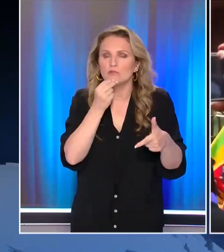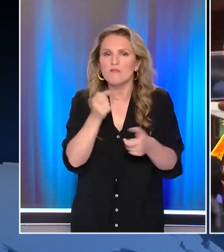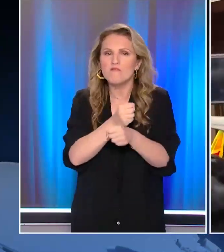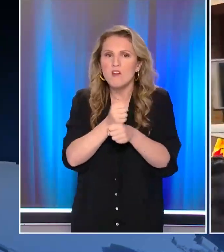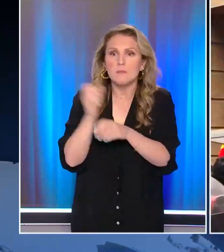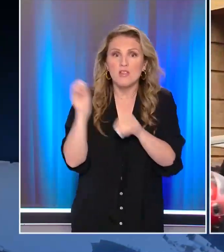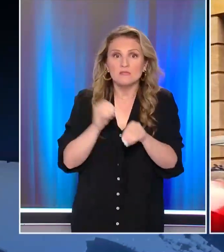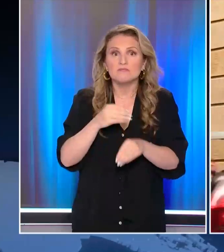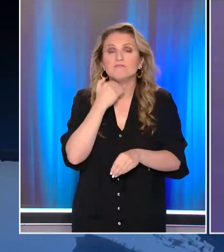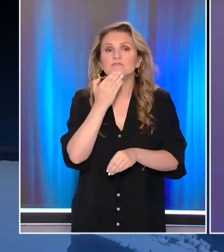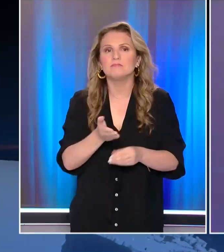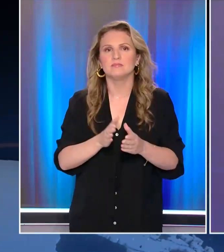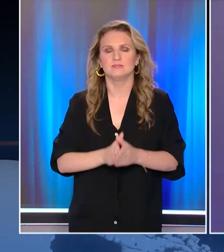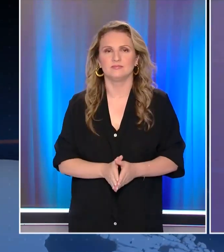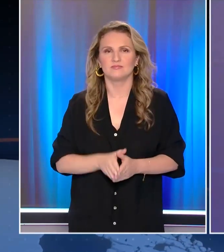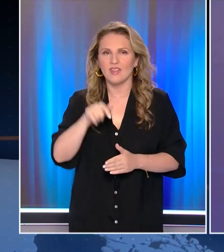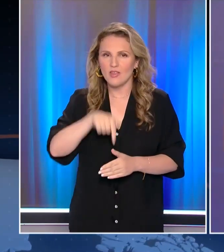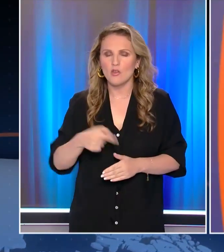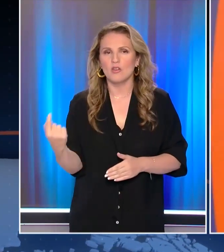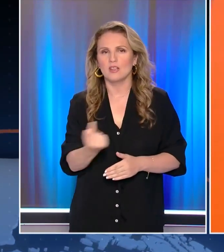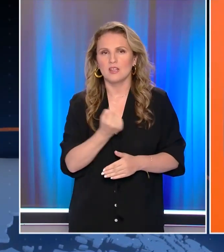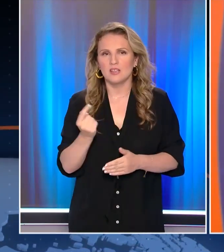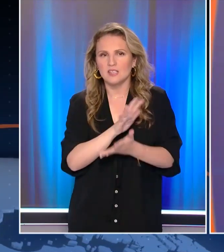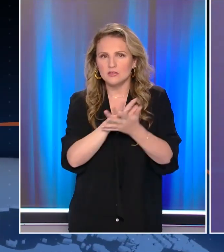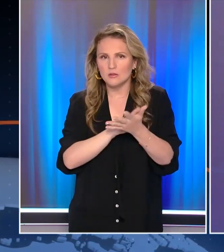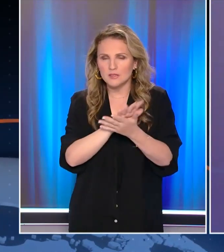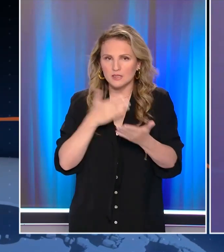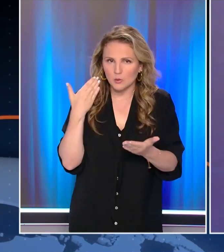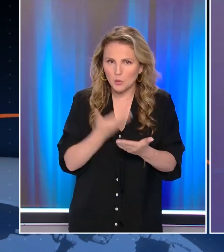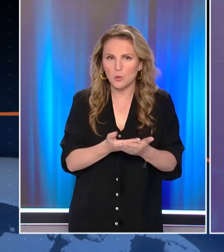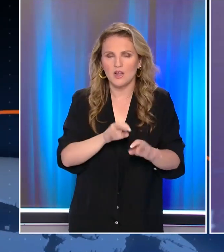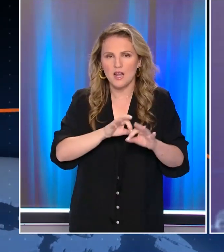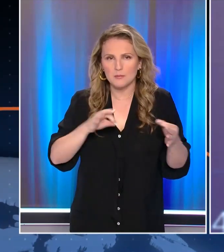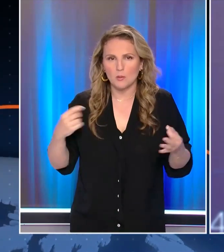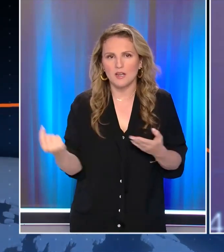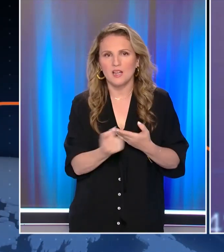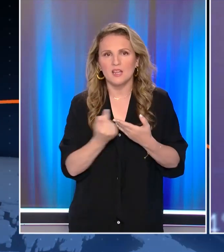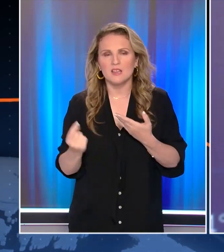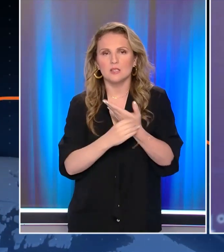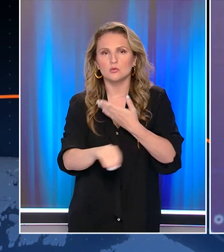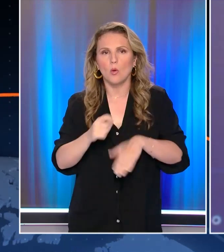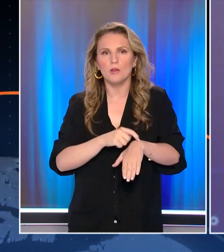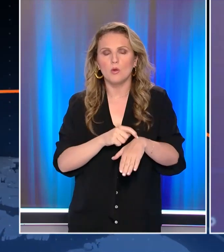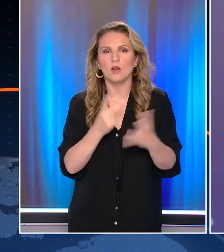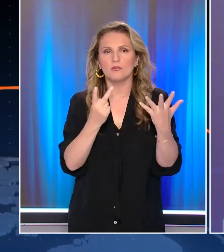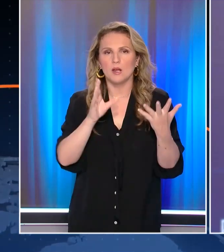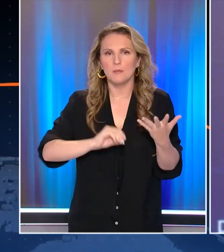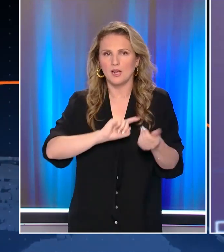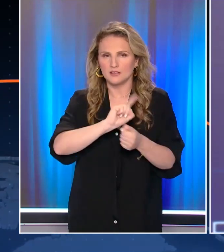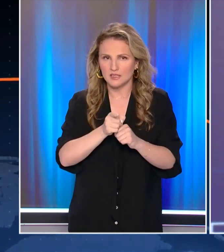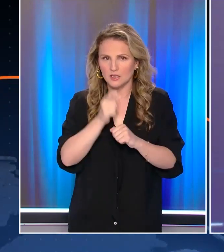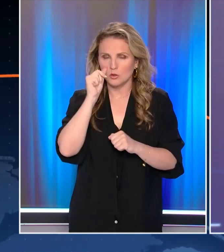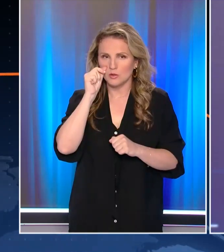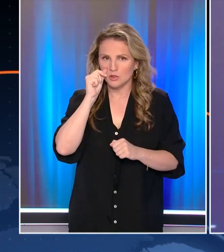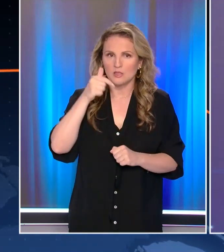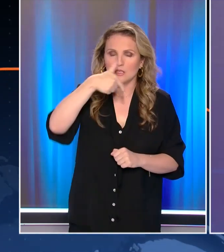φάρμακα Στο σημείο αυτό το δελτίο μας ολοκληρώθηκε όλη η επικαιρότητα αναλυτικά στο κεντρικό δελτίο ειδίσεων